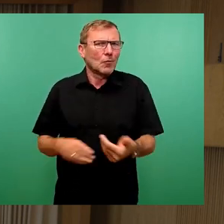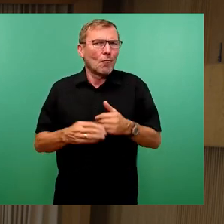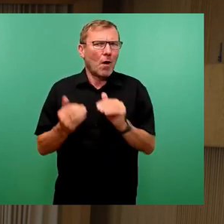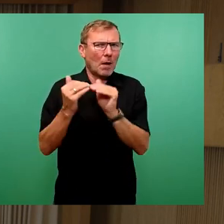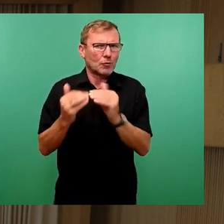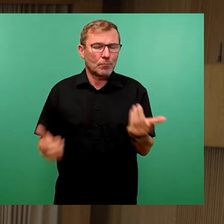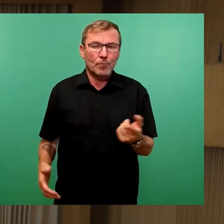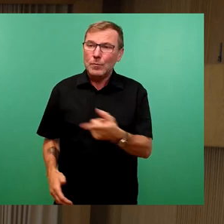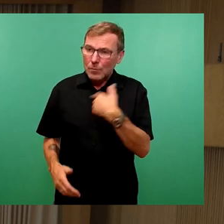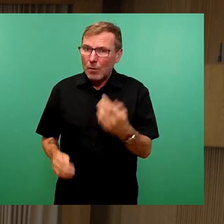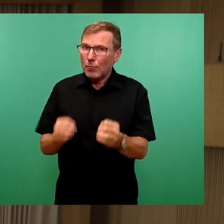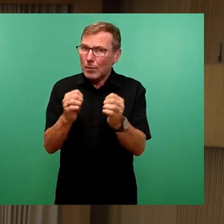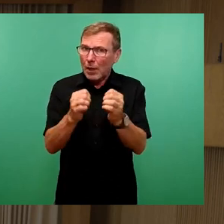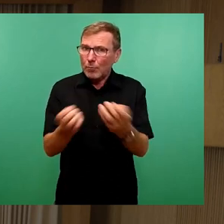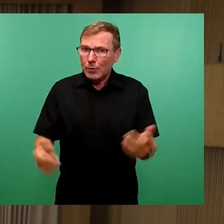uns mal allen die Daumen.